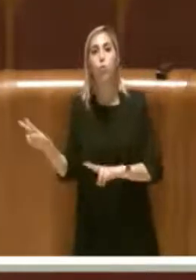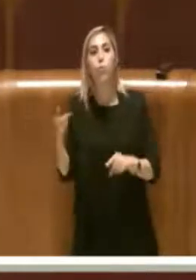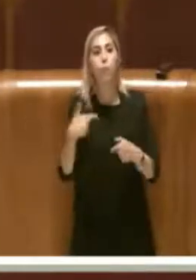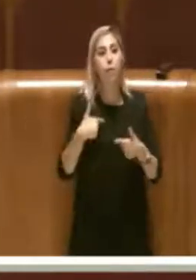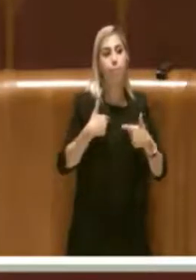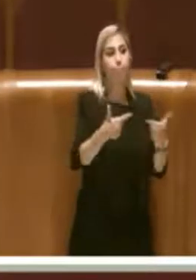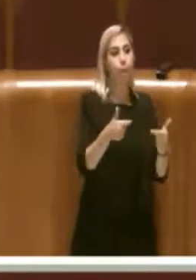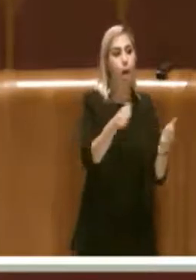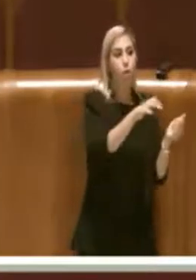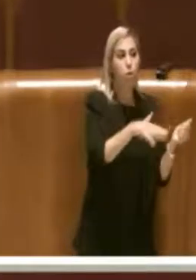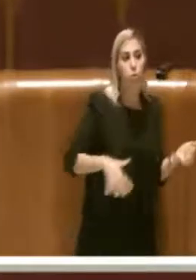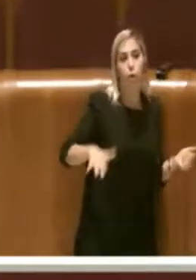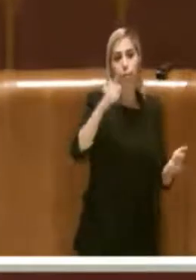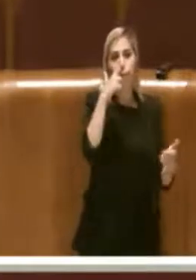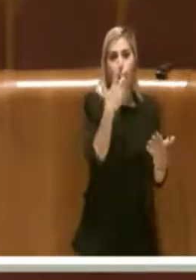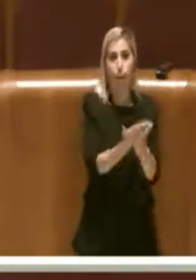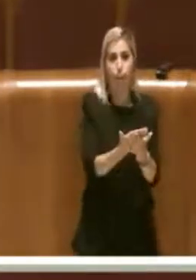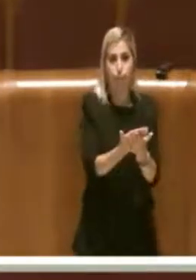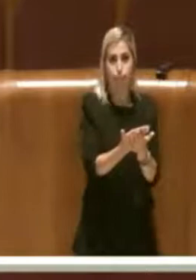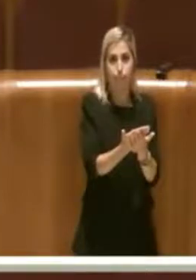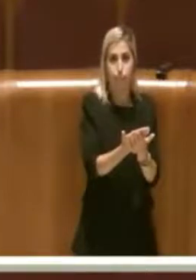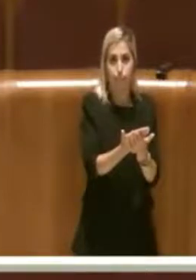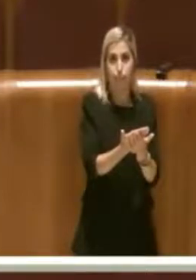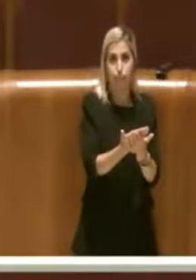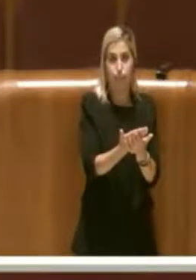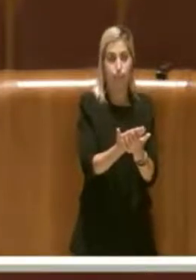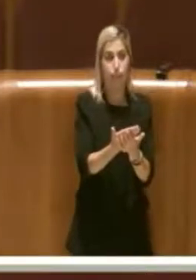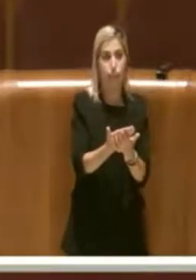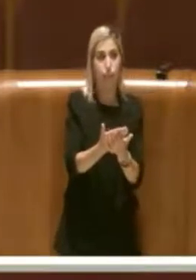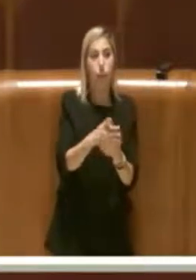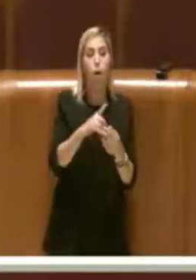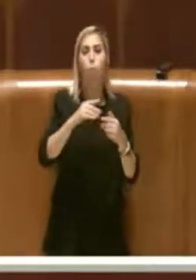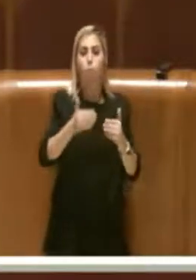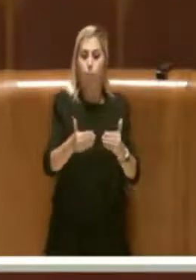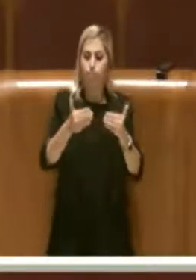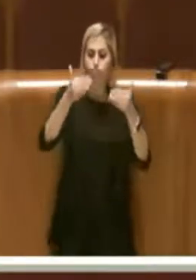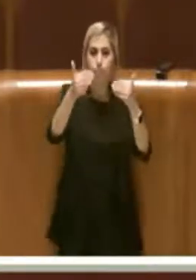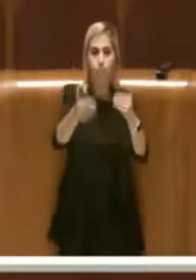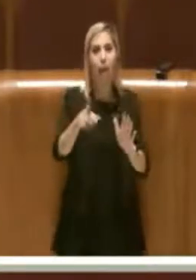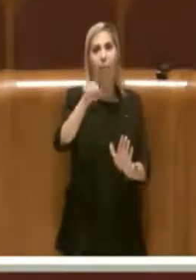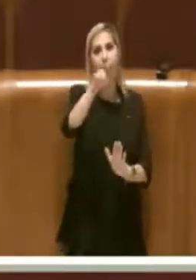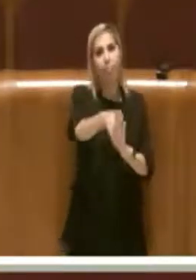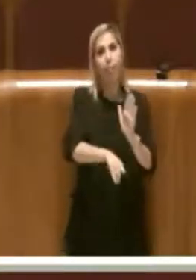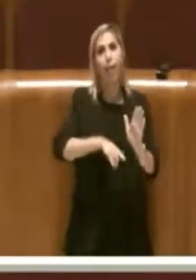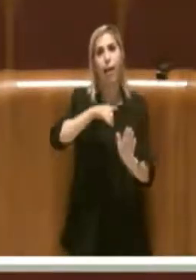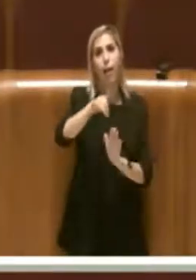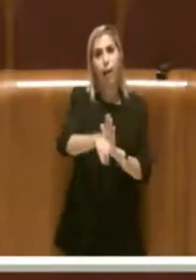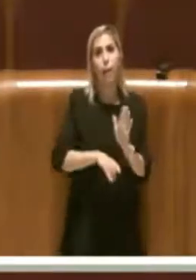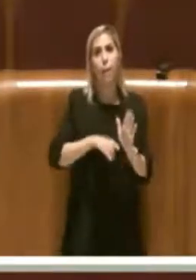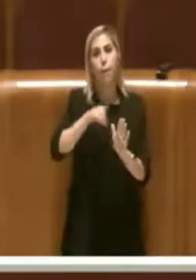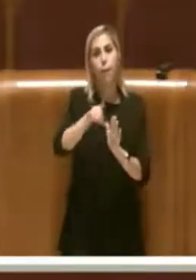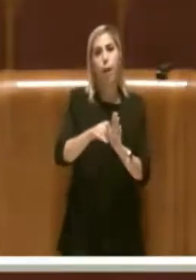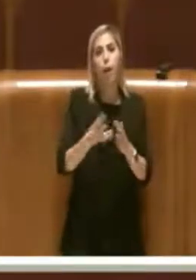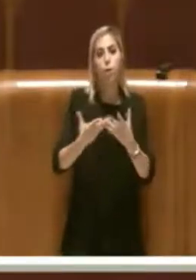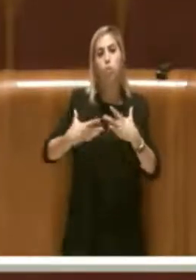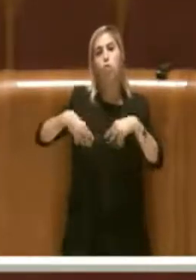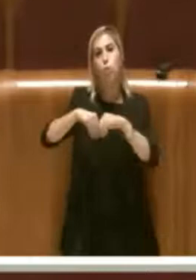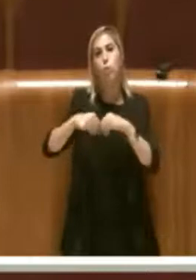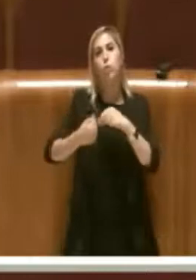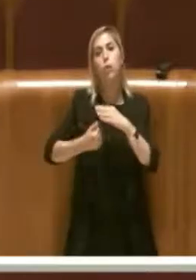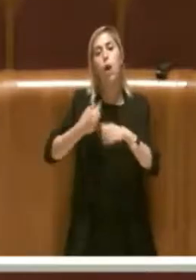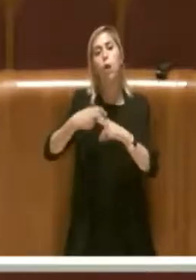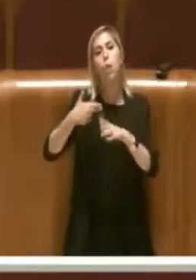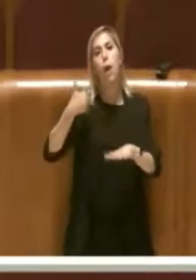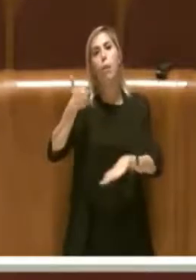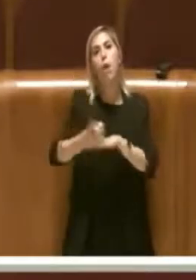aree e le successive delibera del Giunta Capitolina del